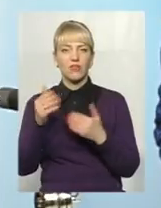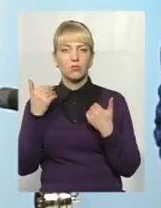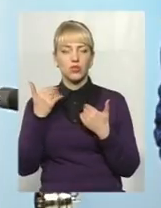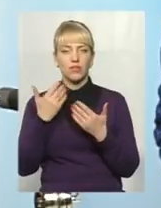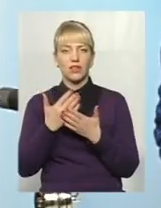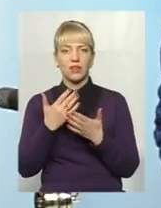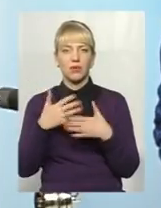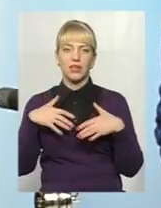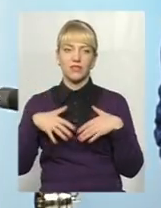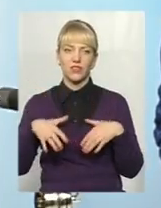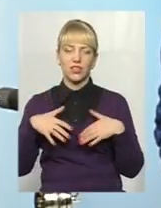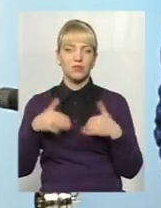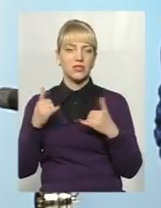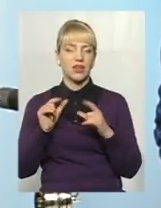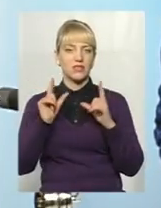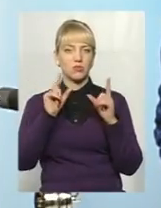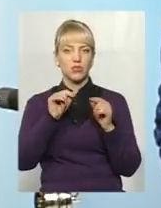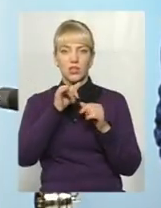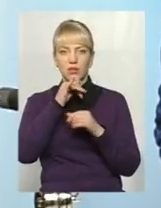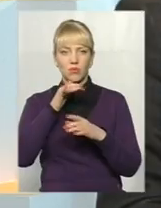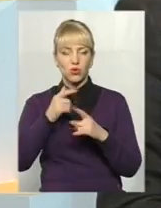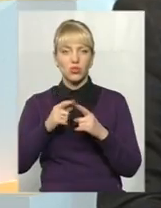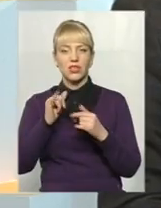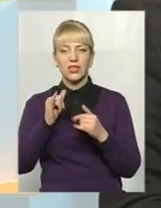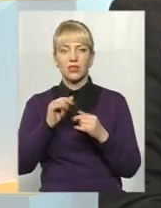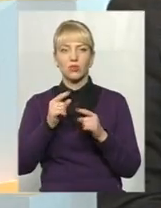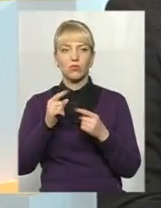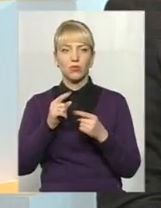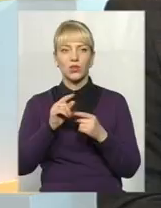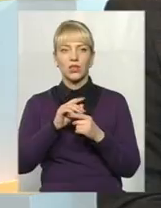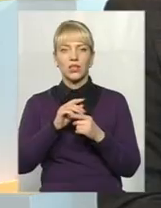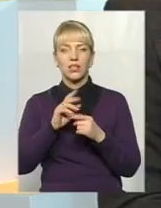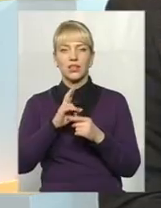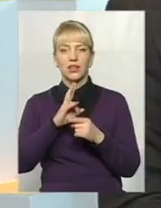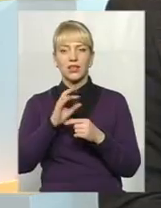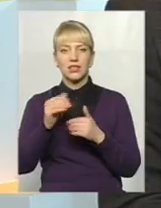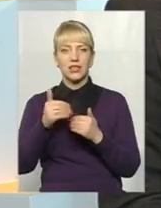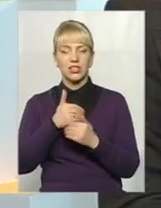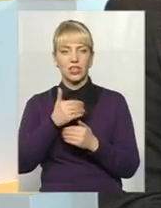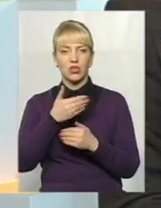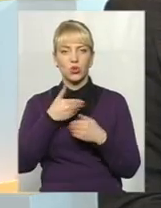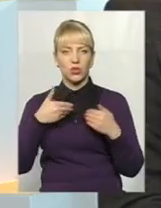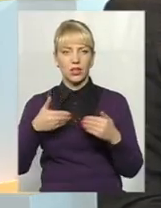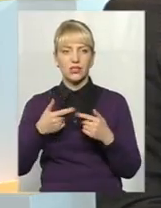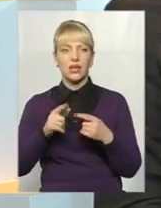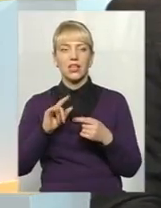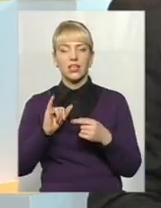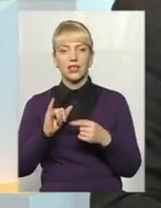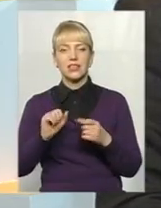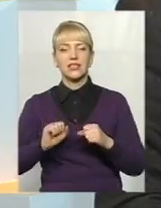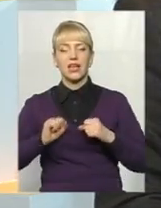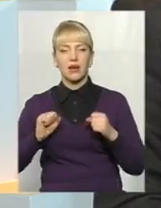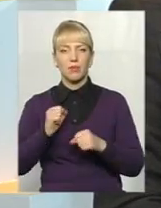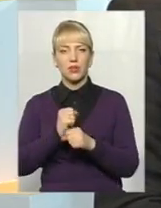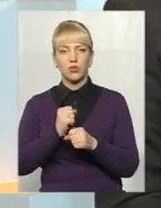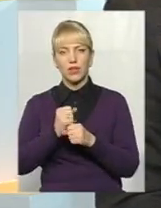Крим, зараз вже не їдуть в ту сторону і через те вони не заїжджають до нас. І ми стараємося в першу чергу працювати і